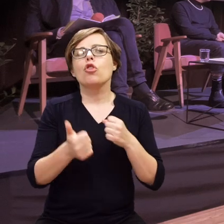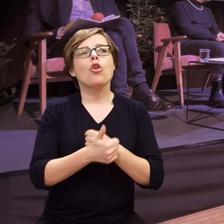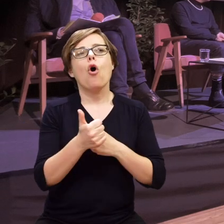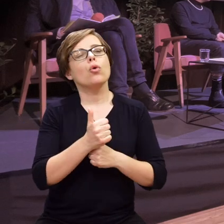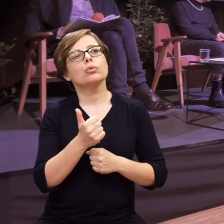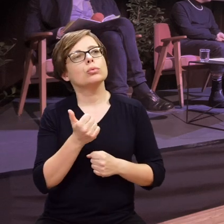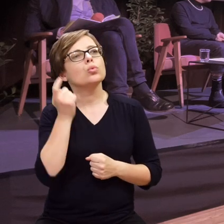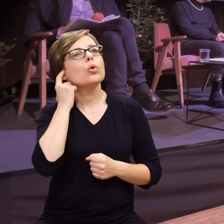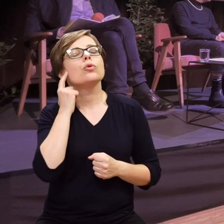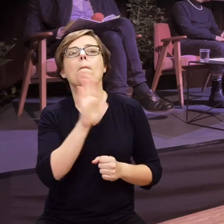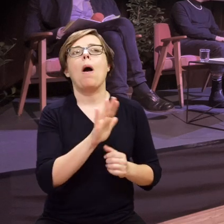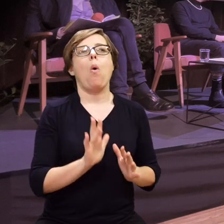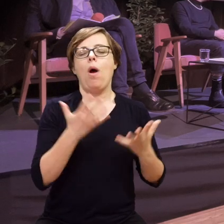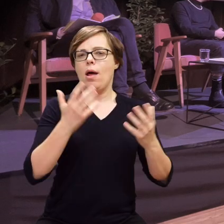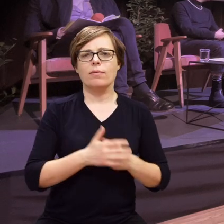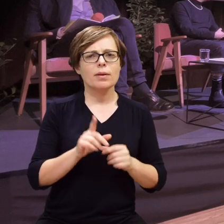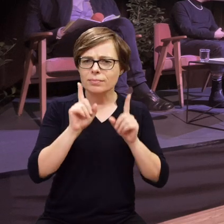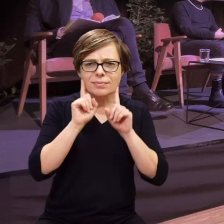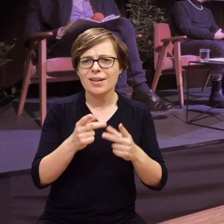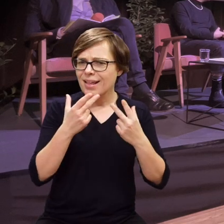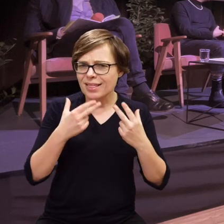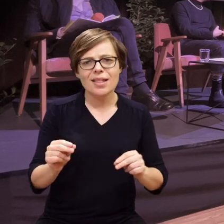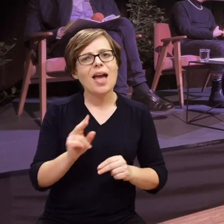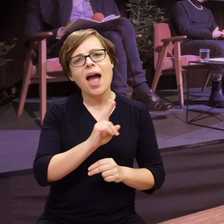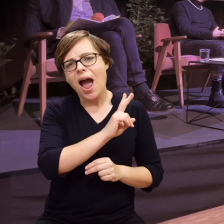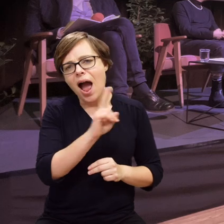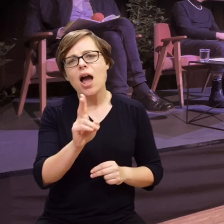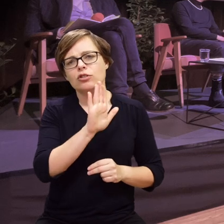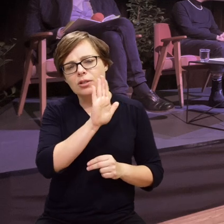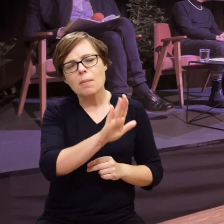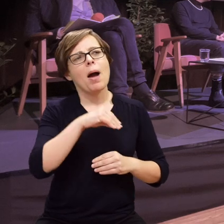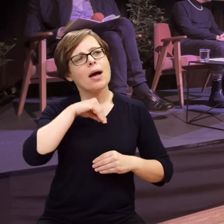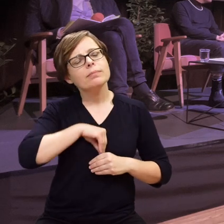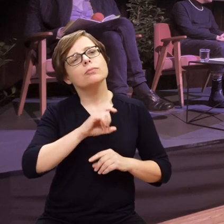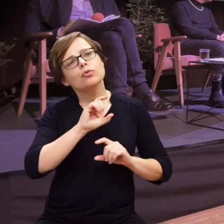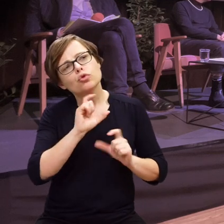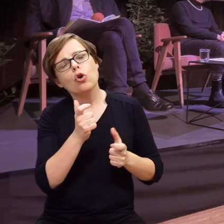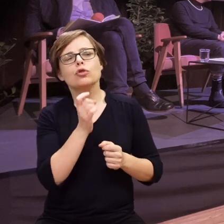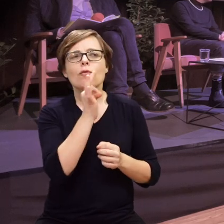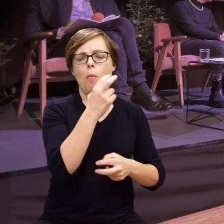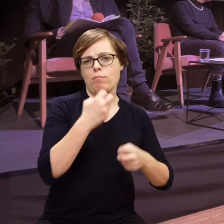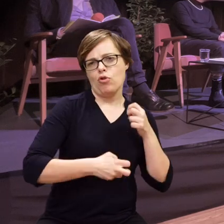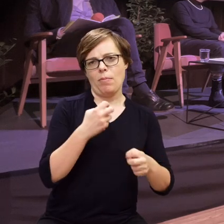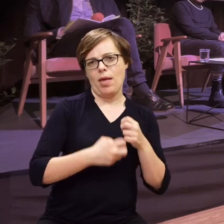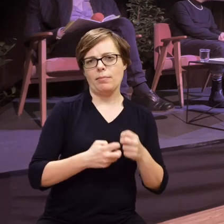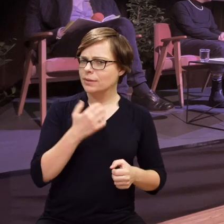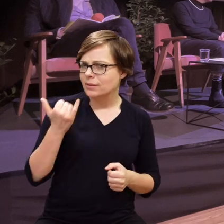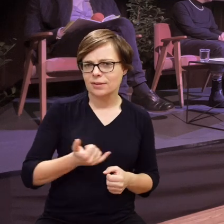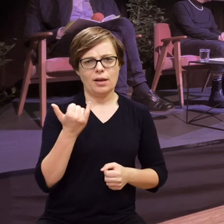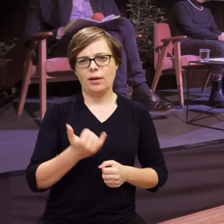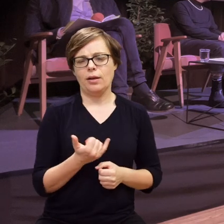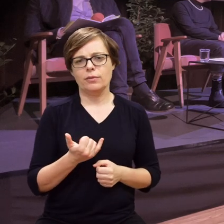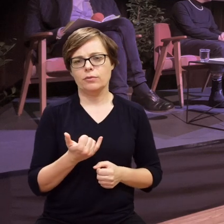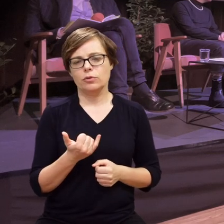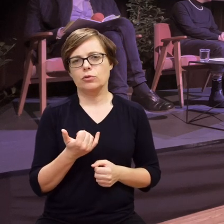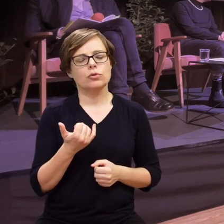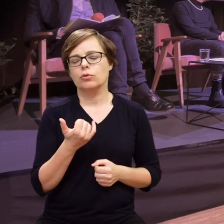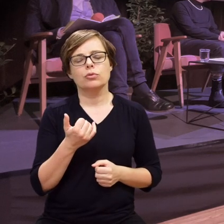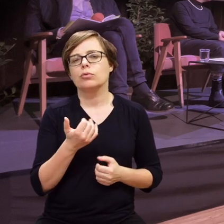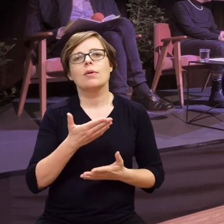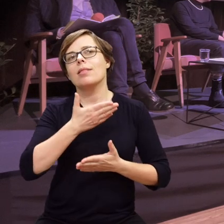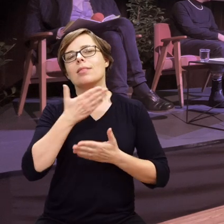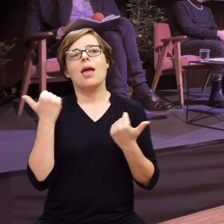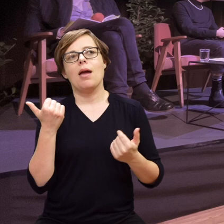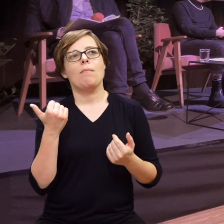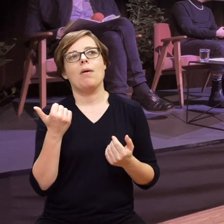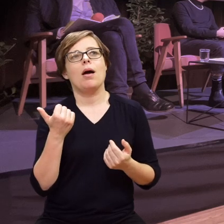słyszący mają łatwiej. Naprawdę. Każdy z nas ma jakiś swój dramat. Coś ze sobą niesie. Więc to wcale nie wygląda